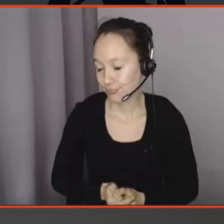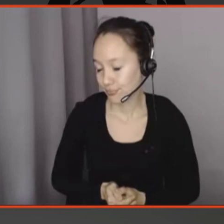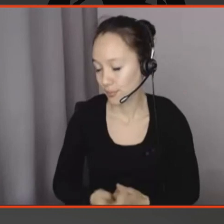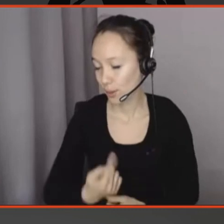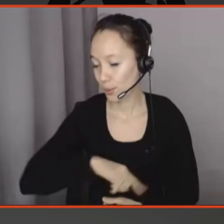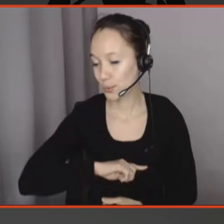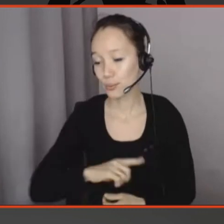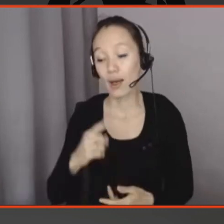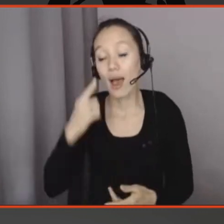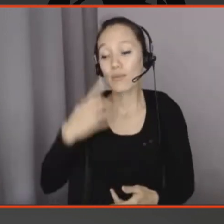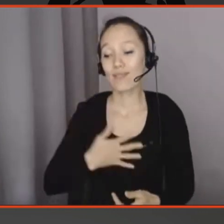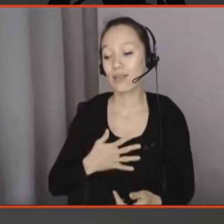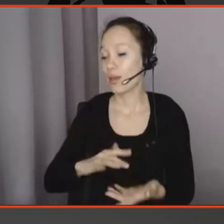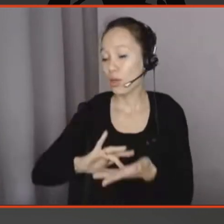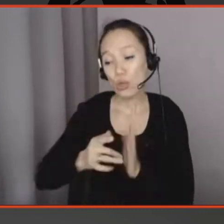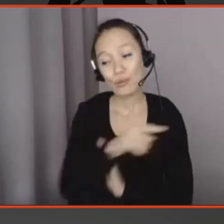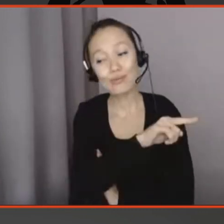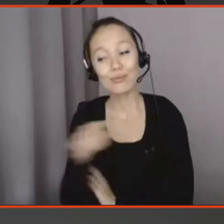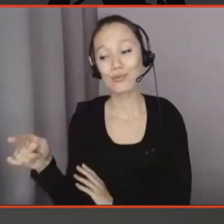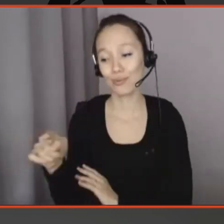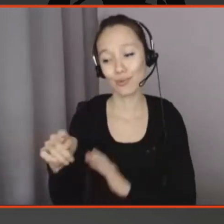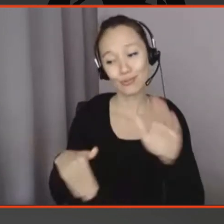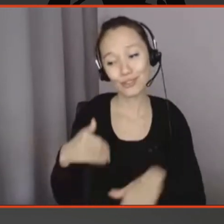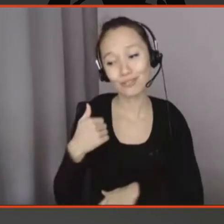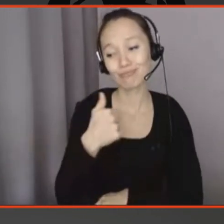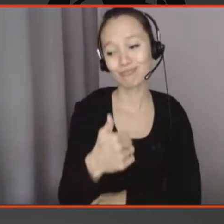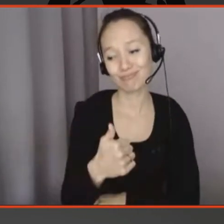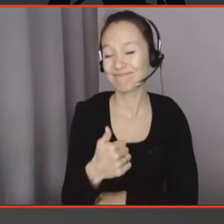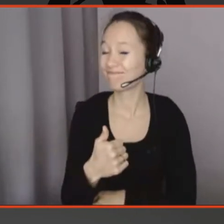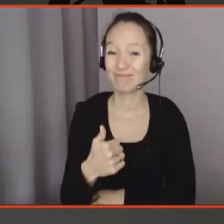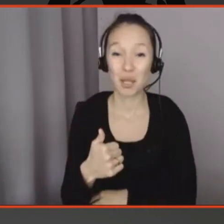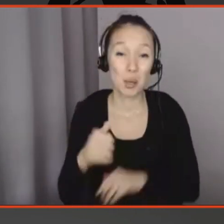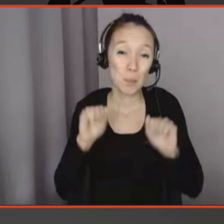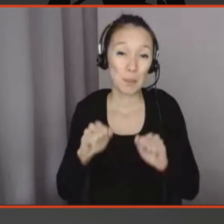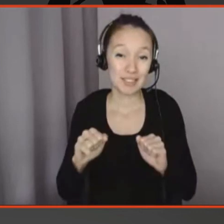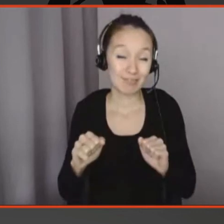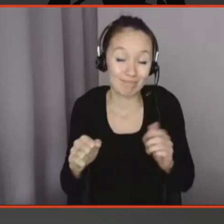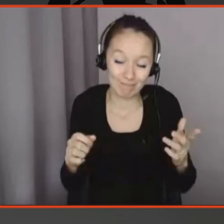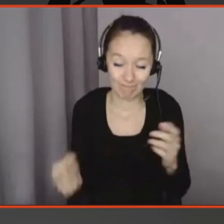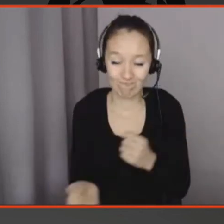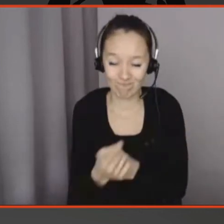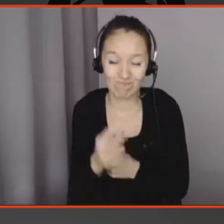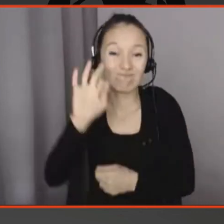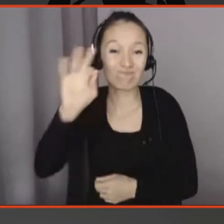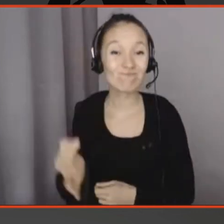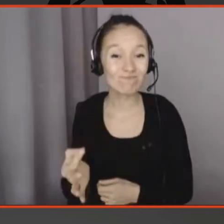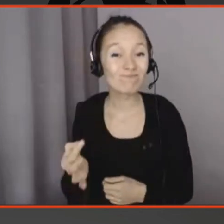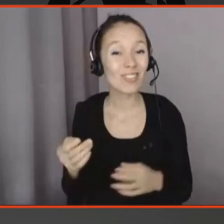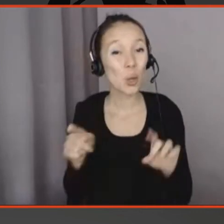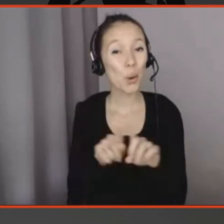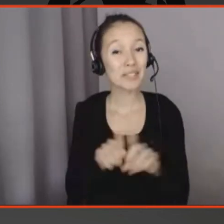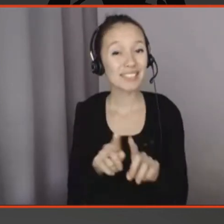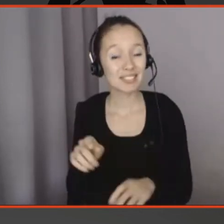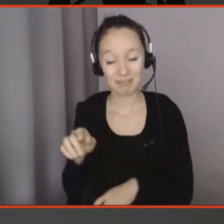technologies. Il y aura des technologies qui vont avoir un site le plus court, c'est évident, qu'on ne pas pouvoir changer ça et les gens sont aussi en demande de ces